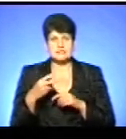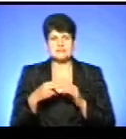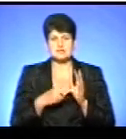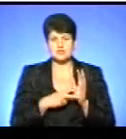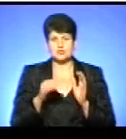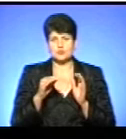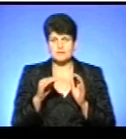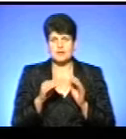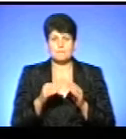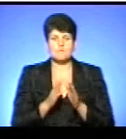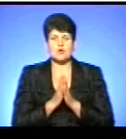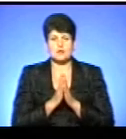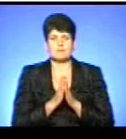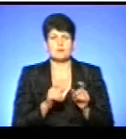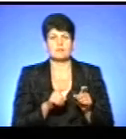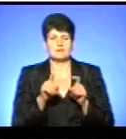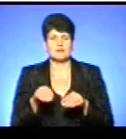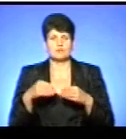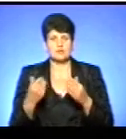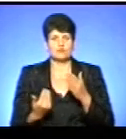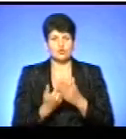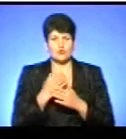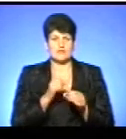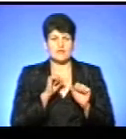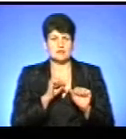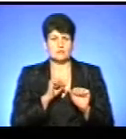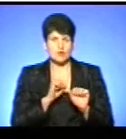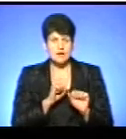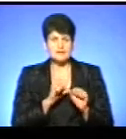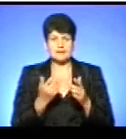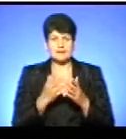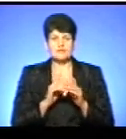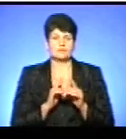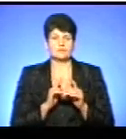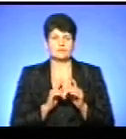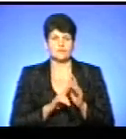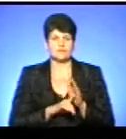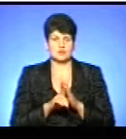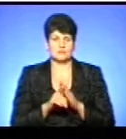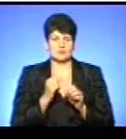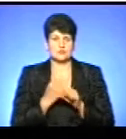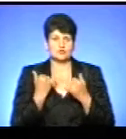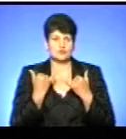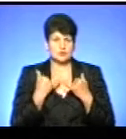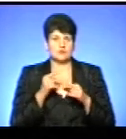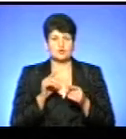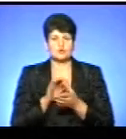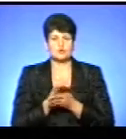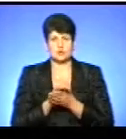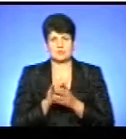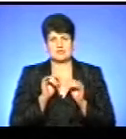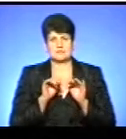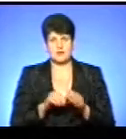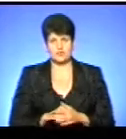Клопотання про перенесення подав новий адвокат відповідачки Христини Гуйван, який вступив в обов'язки сьогодні для того, щоб ознайомитись зі